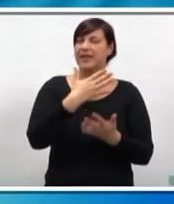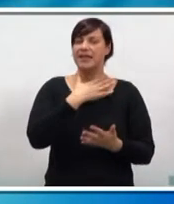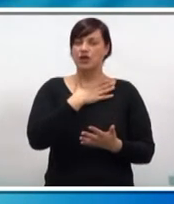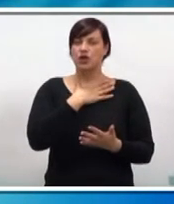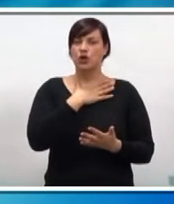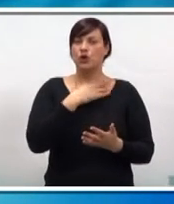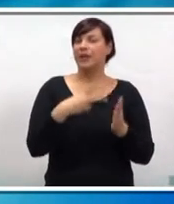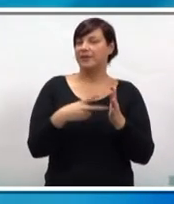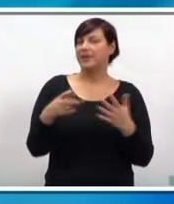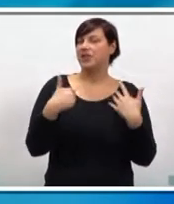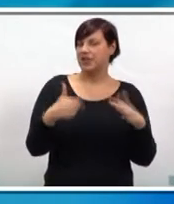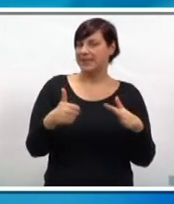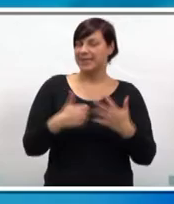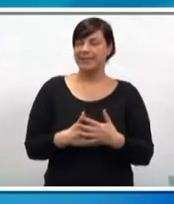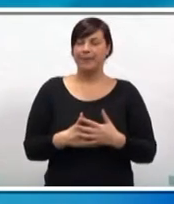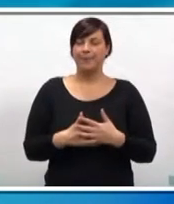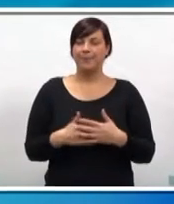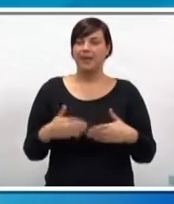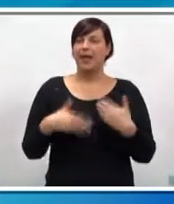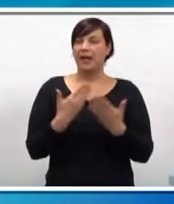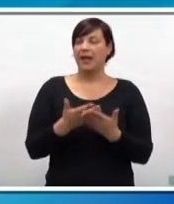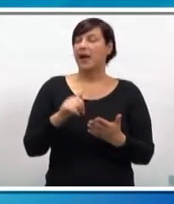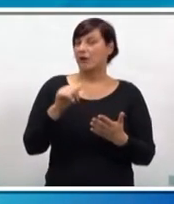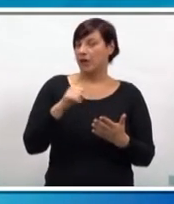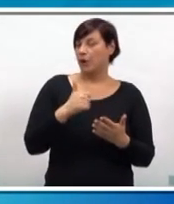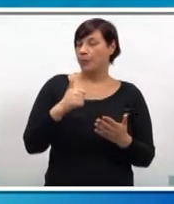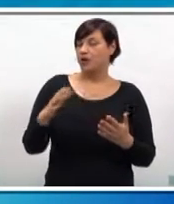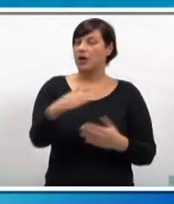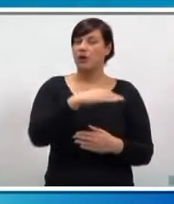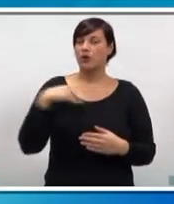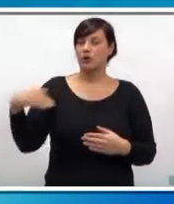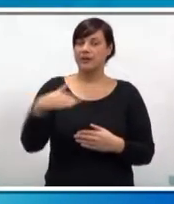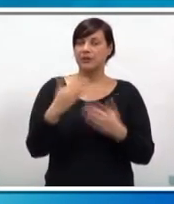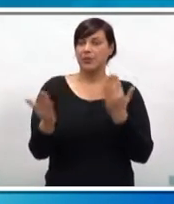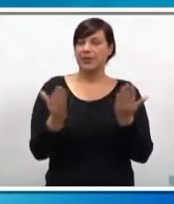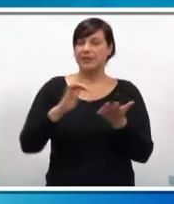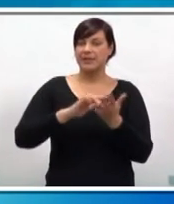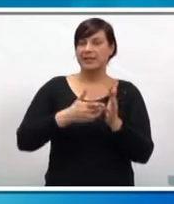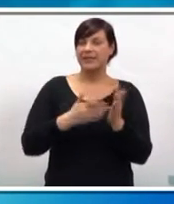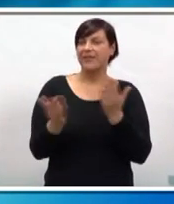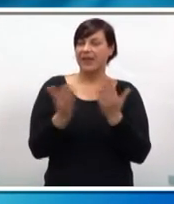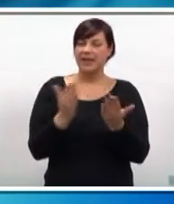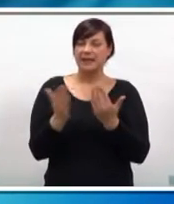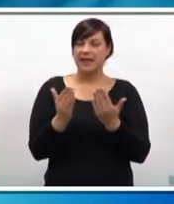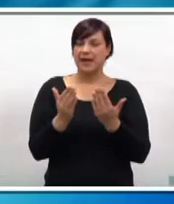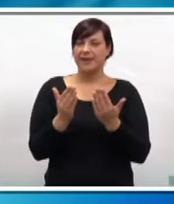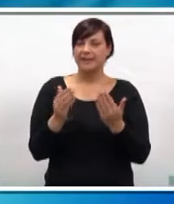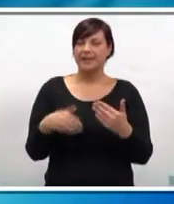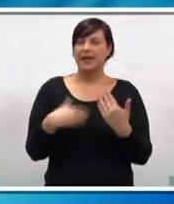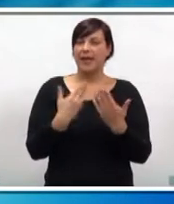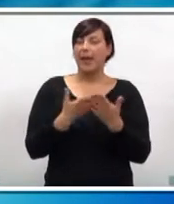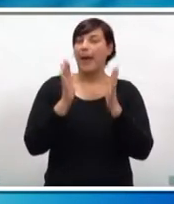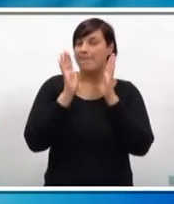škola Lidranu 2016. Kao i obično, na okrglom stolu su pročitani svi novinarski i literarni izrazi,